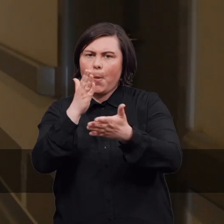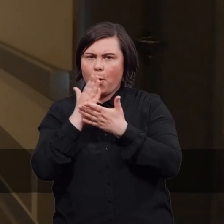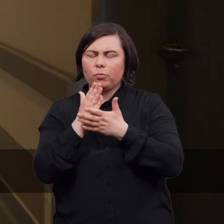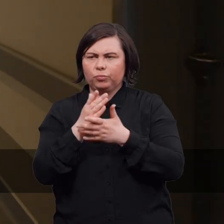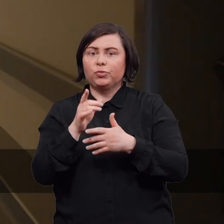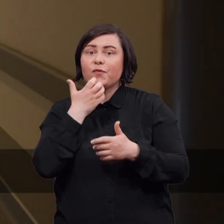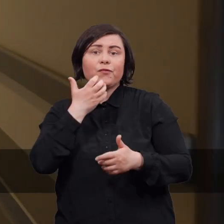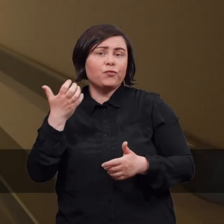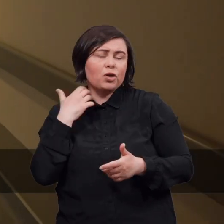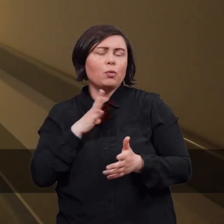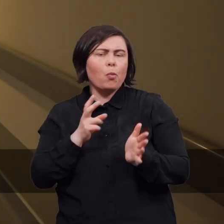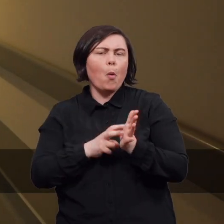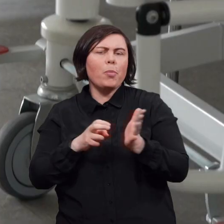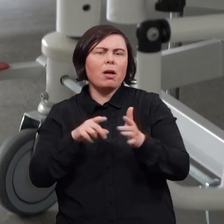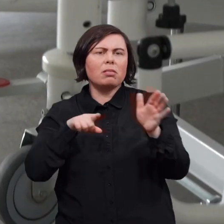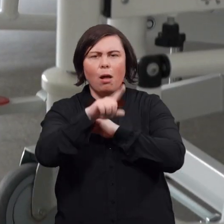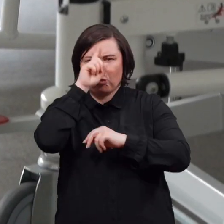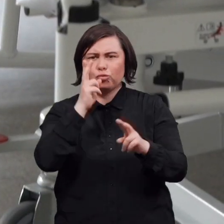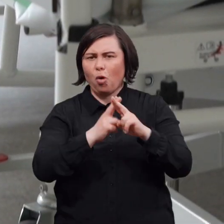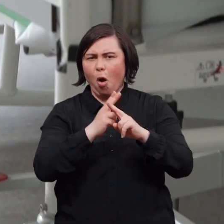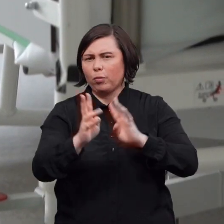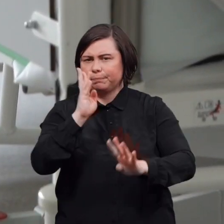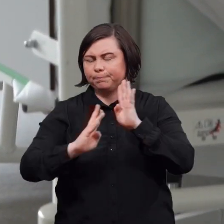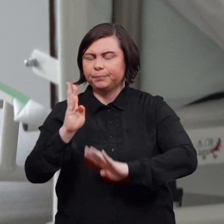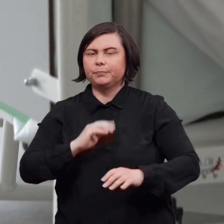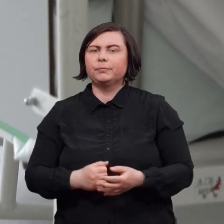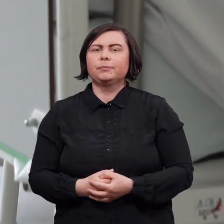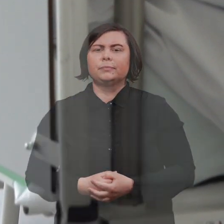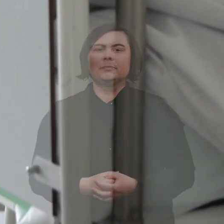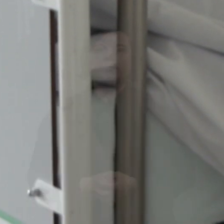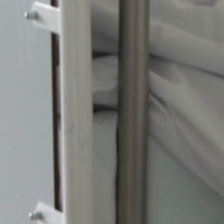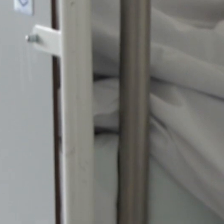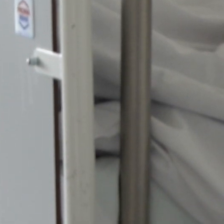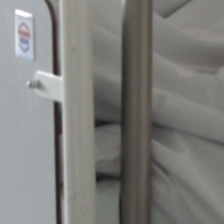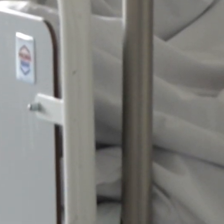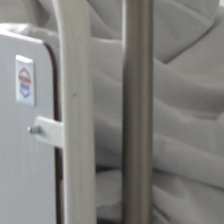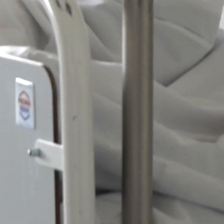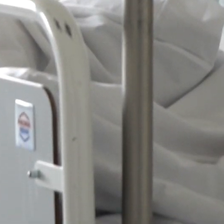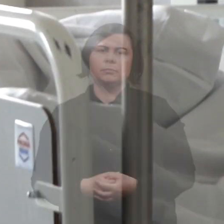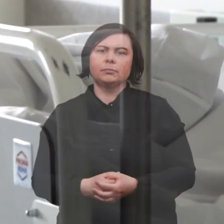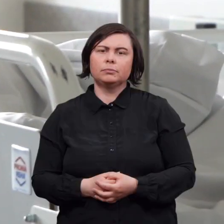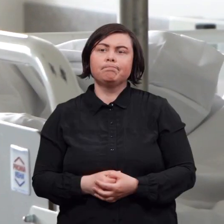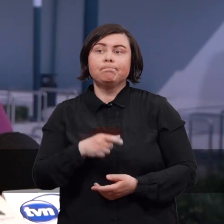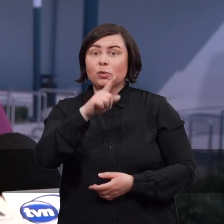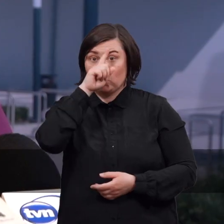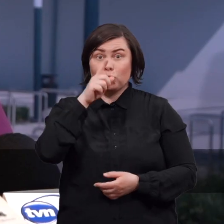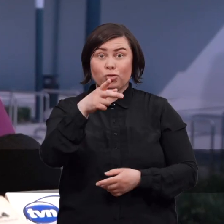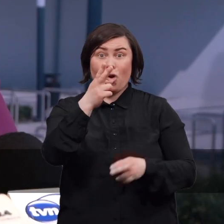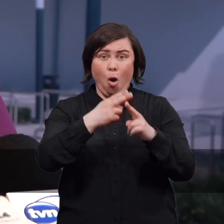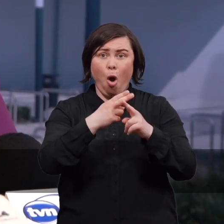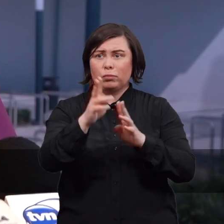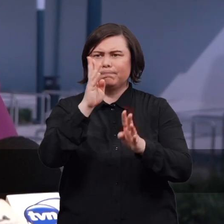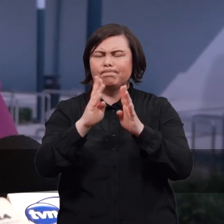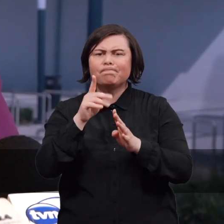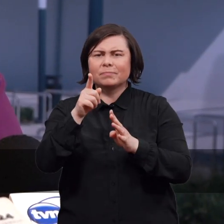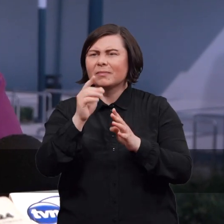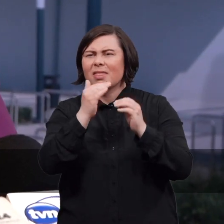czego do tej pory brakowało pacjentom. Pojawia się ujęcie sali szpitalnej w szpitalu Marciniaka we Wrocławiu. Pacjenci, którzy